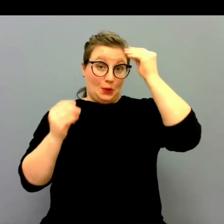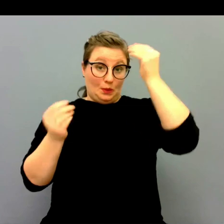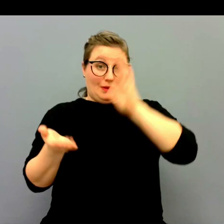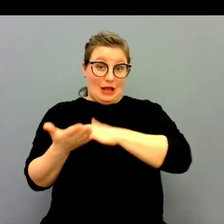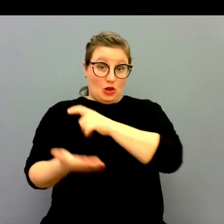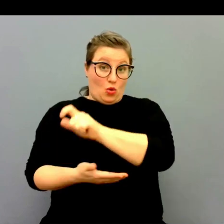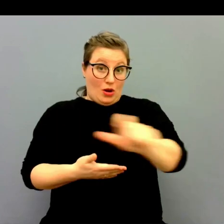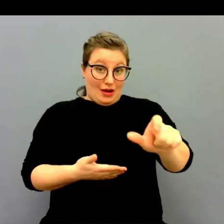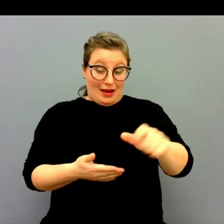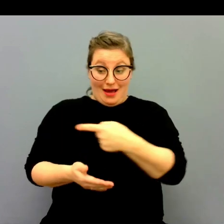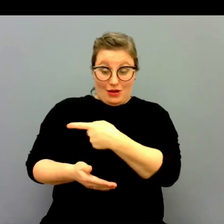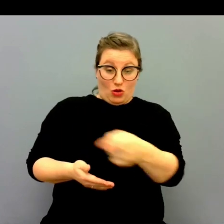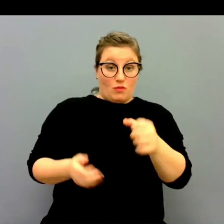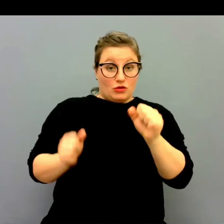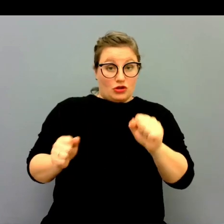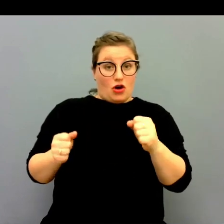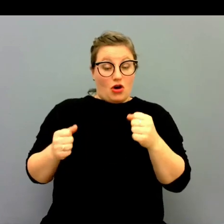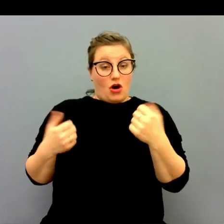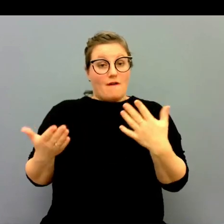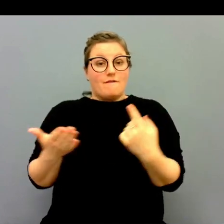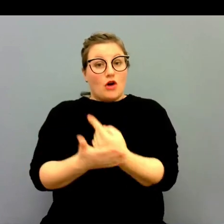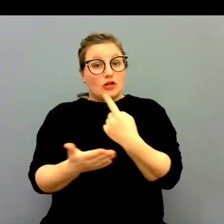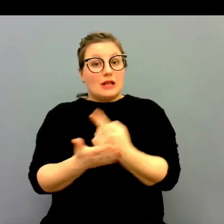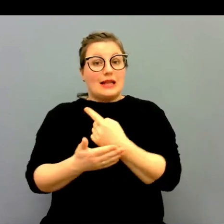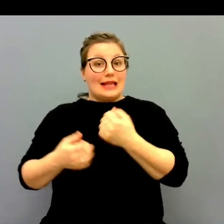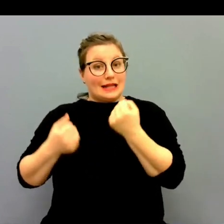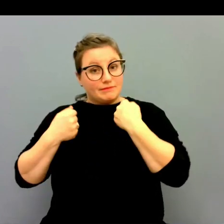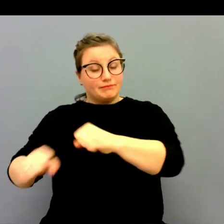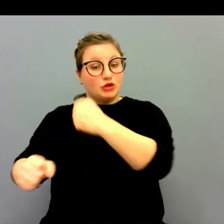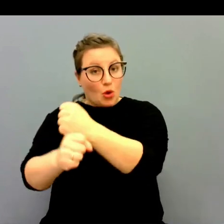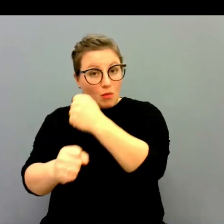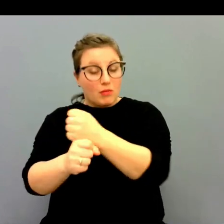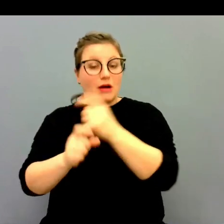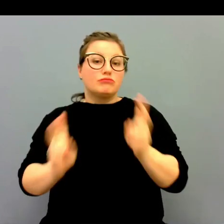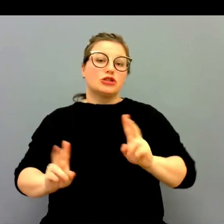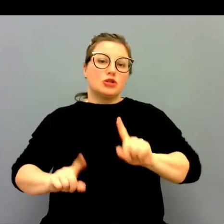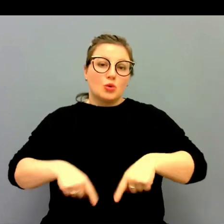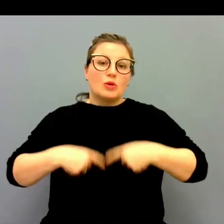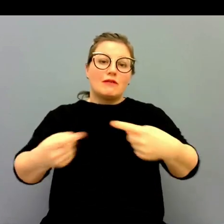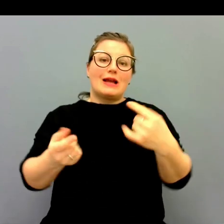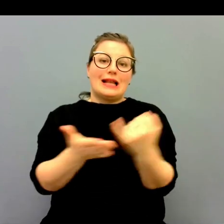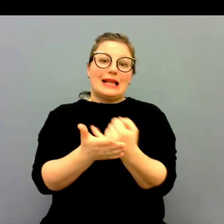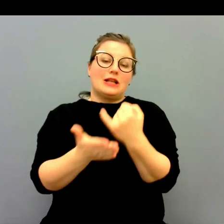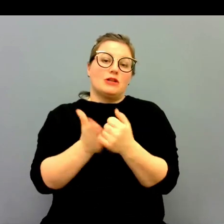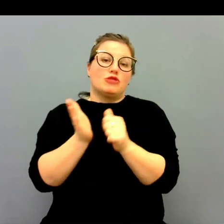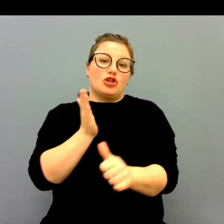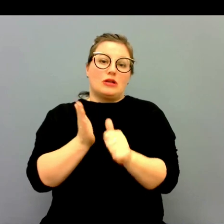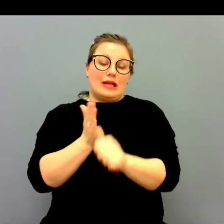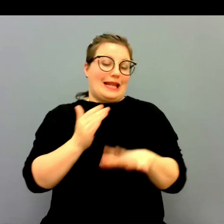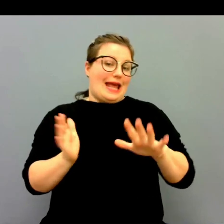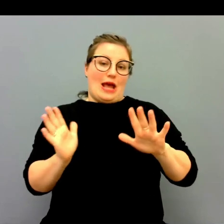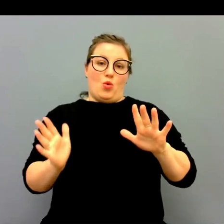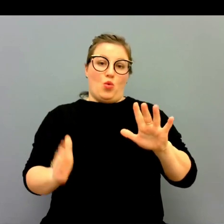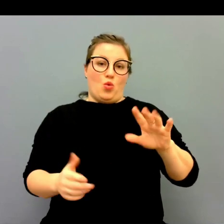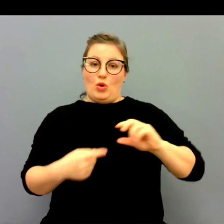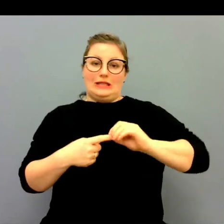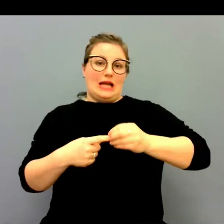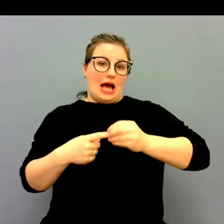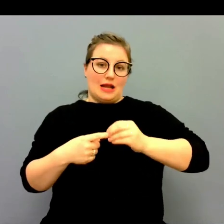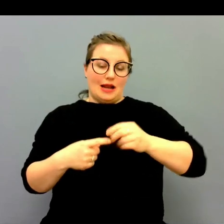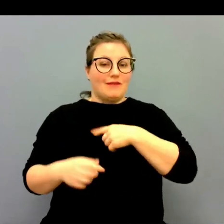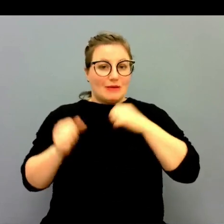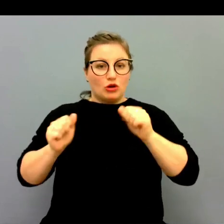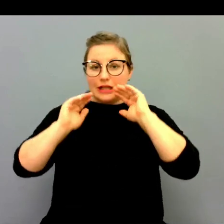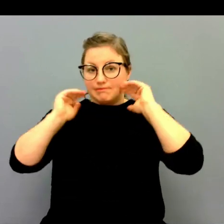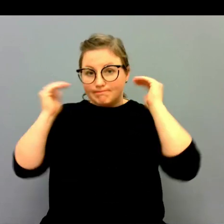och att de här har förutsättningar att både verka och utvecklas i sin profession är ju helt centralt i sammanhanget. Att vi